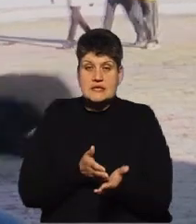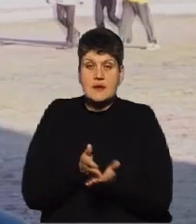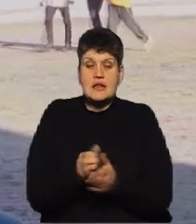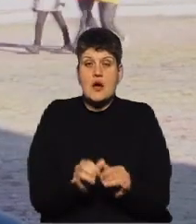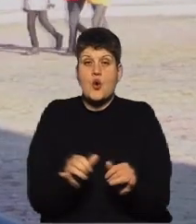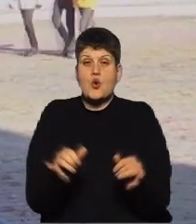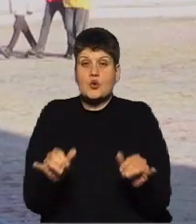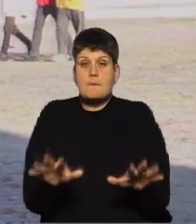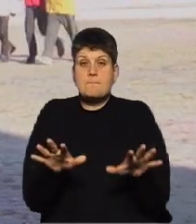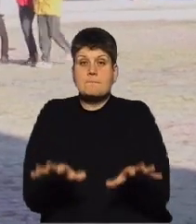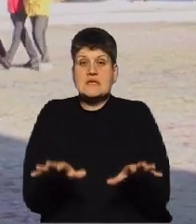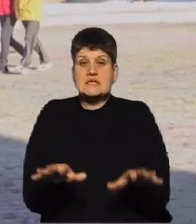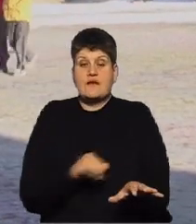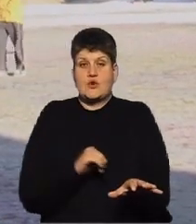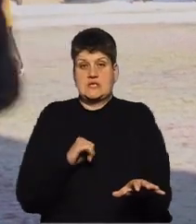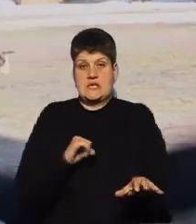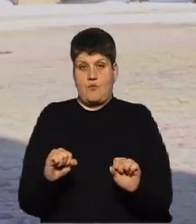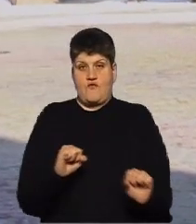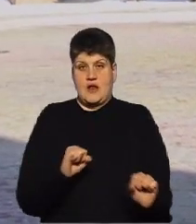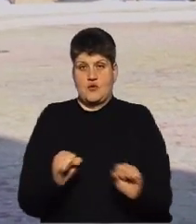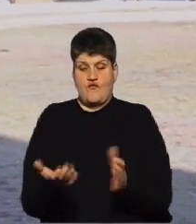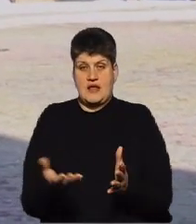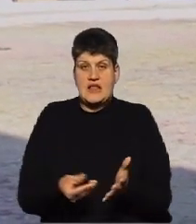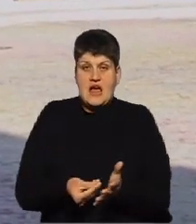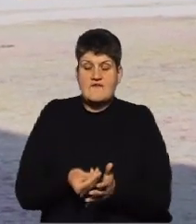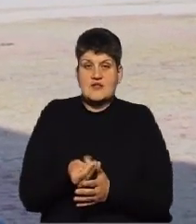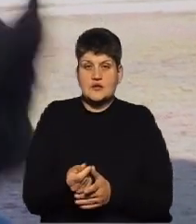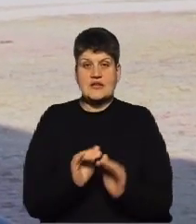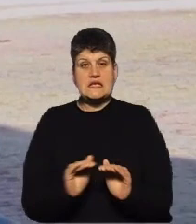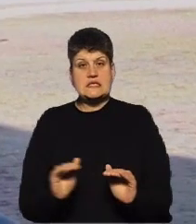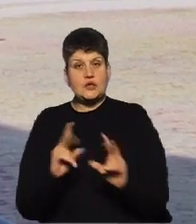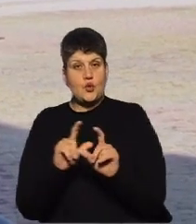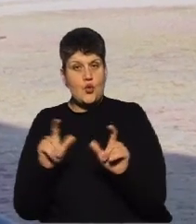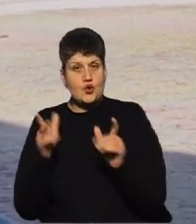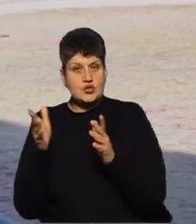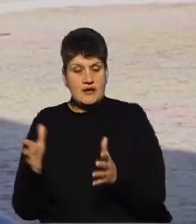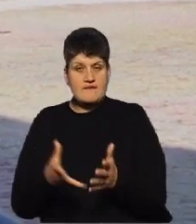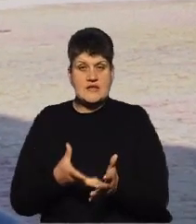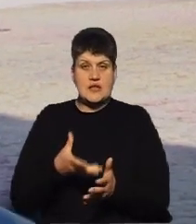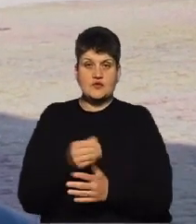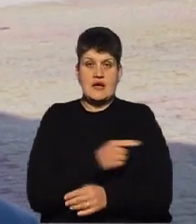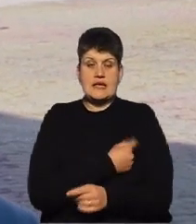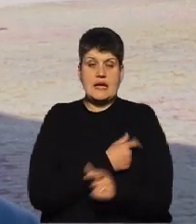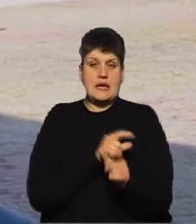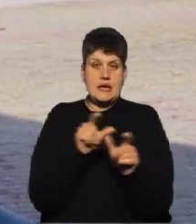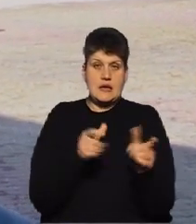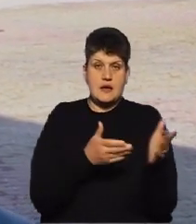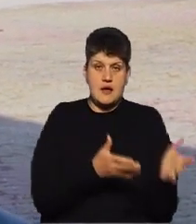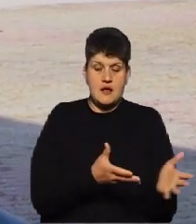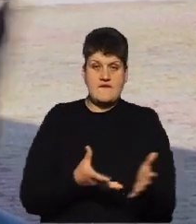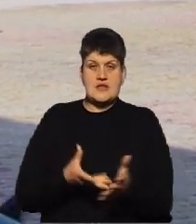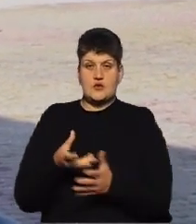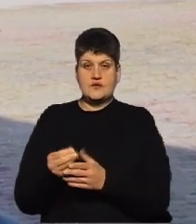місцевого самоврядування, на фінансування садочків, на фінансування лікарень, на фінансування шкіл, на